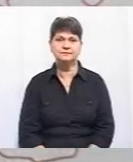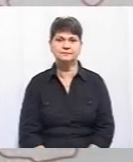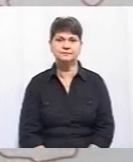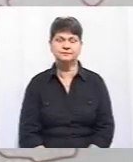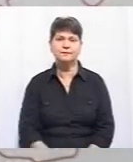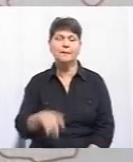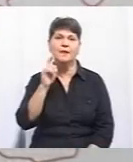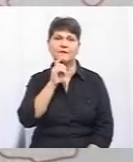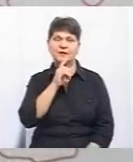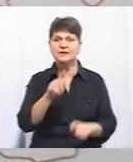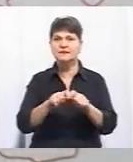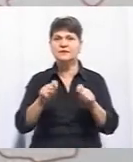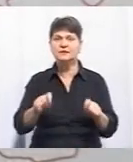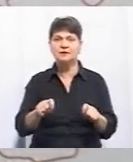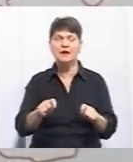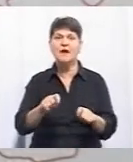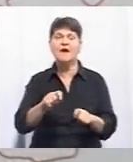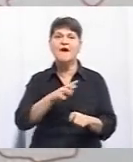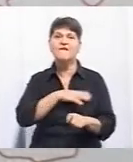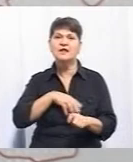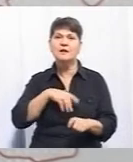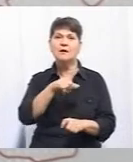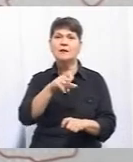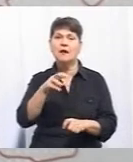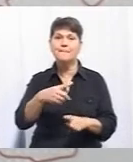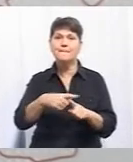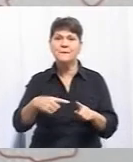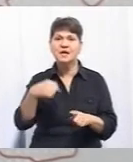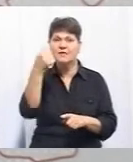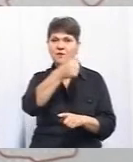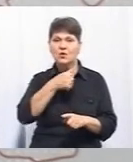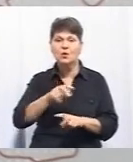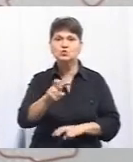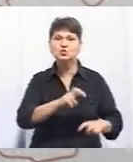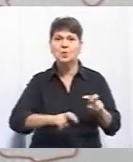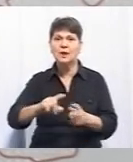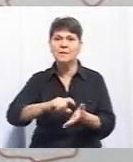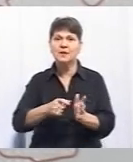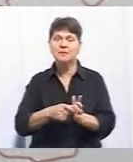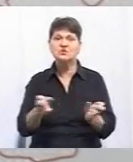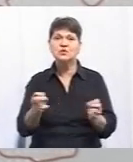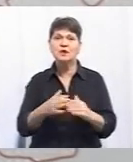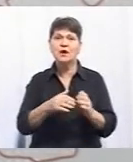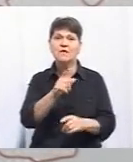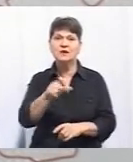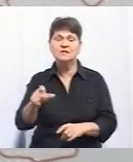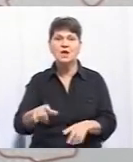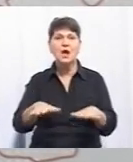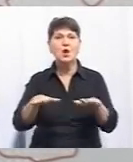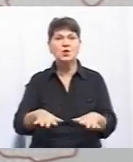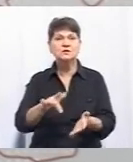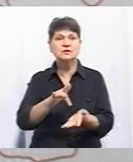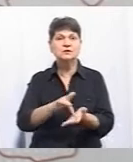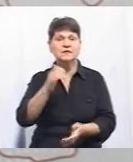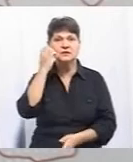У Вінниці відкрили ветеран Хаб. Майже півроку організатори проєкту шукали приміщення та фахівців. Розташований центр